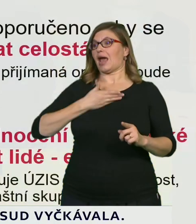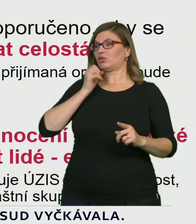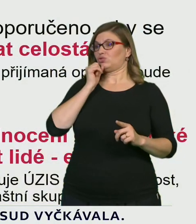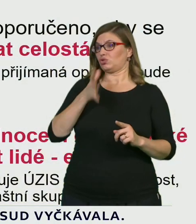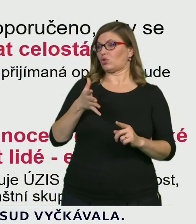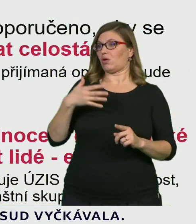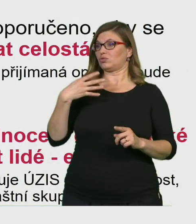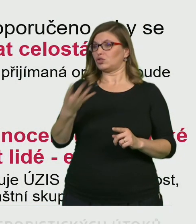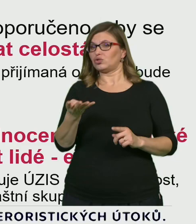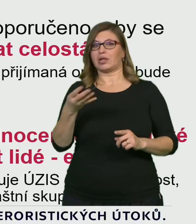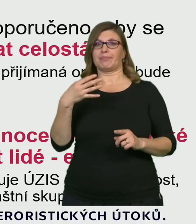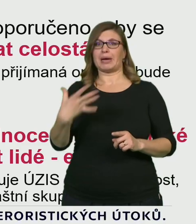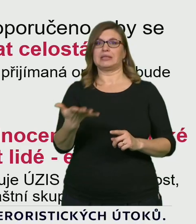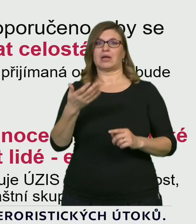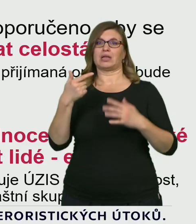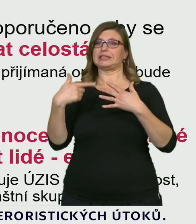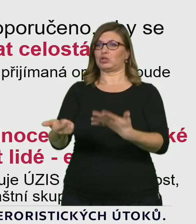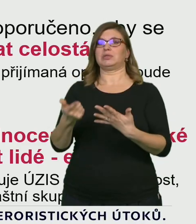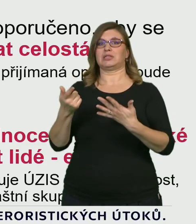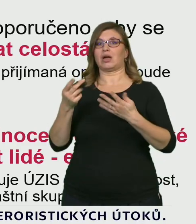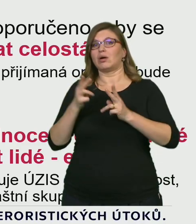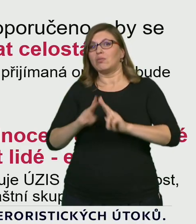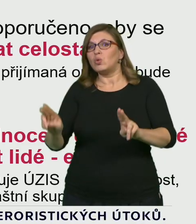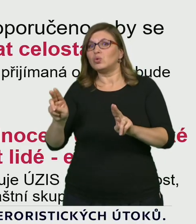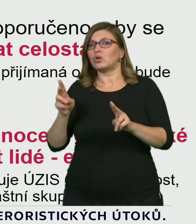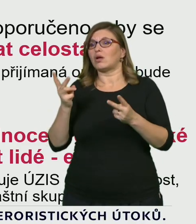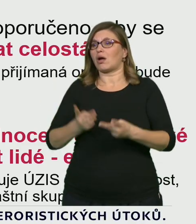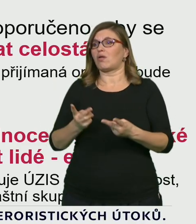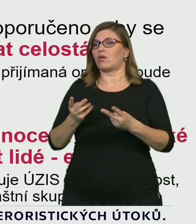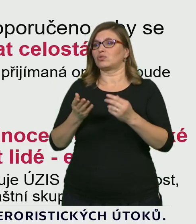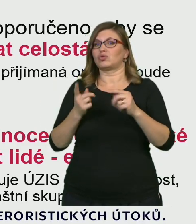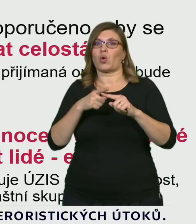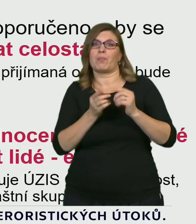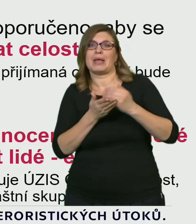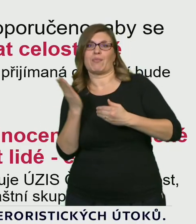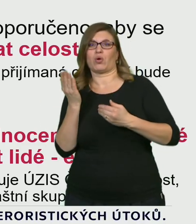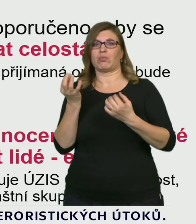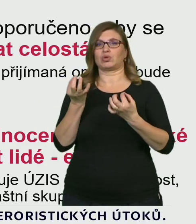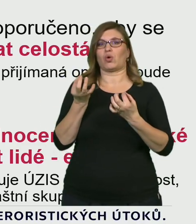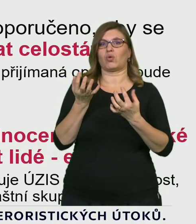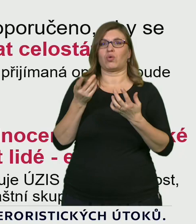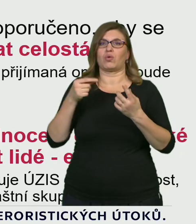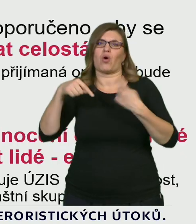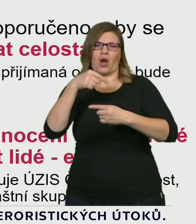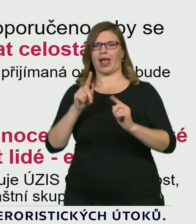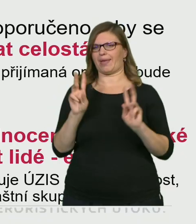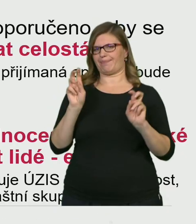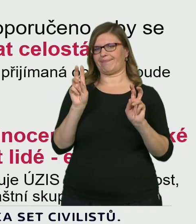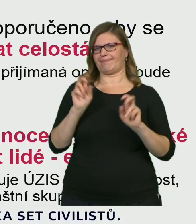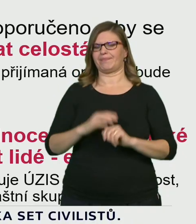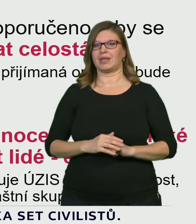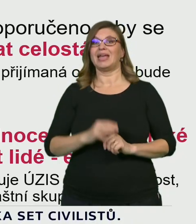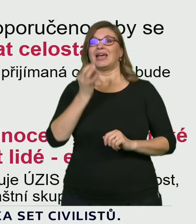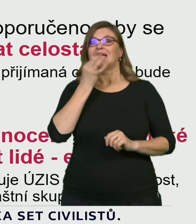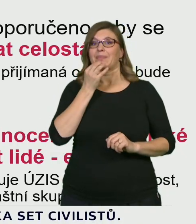nelze na něj reagovat okamžitě. Jinými slovy, když se bude třeba skóre měnit každý den v